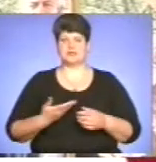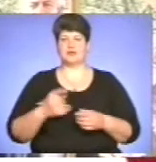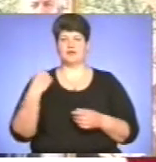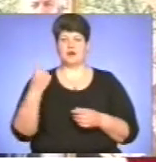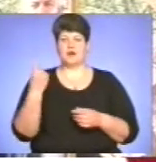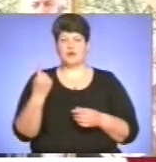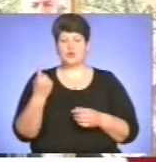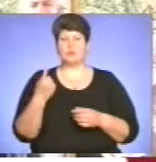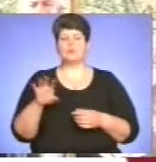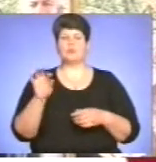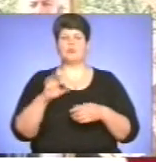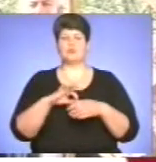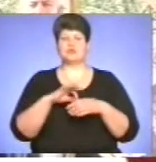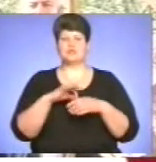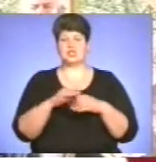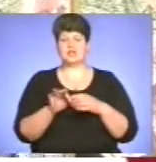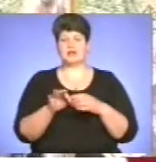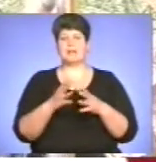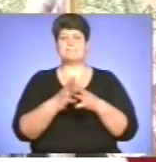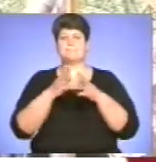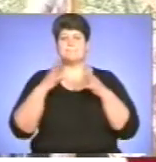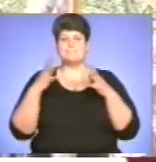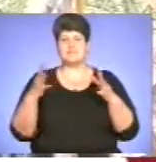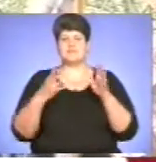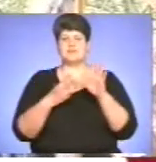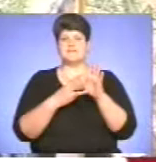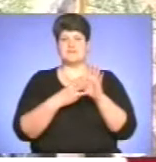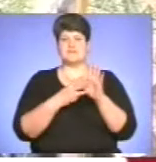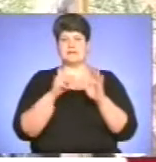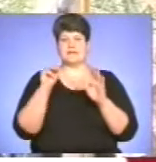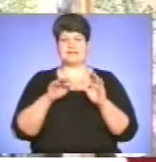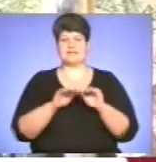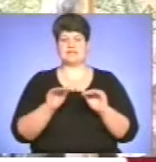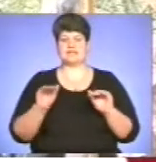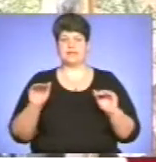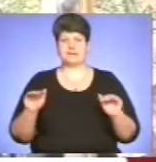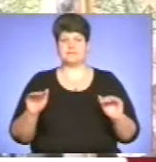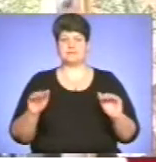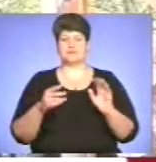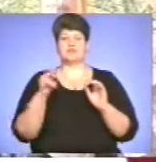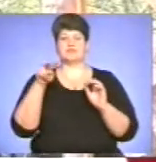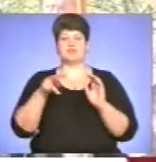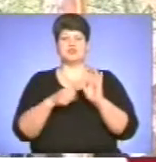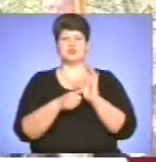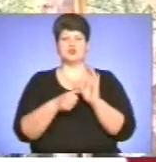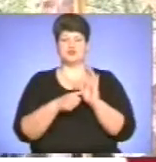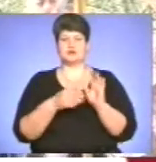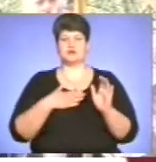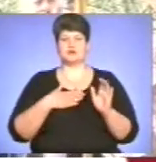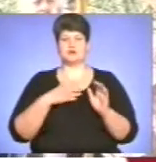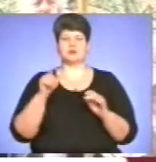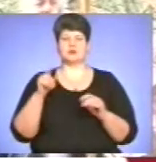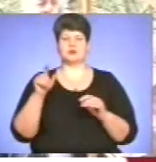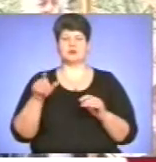Пострадали більше 8 тисяч дітей. 2600 наших краян